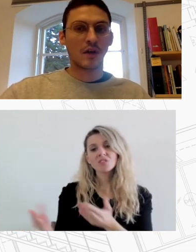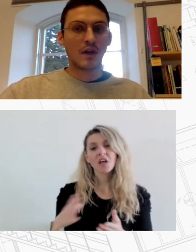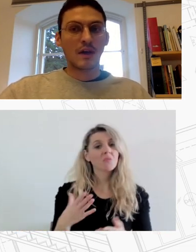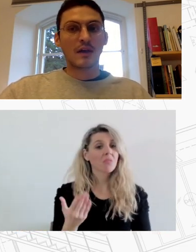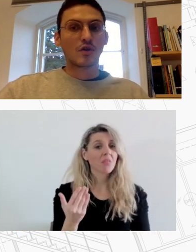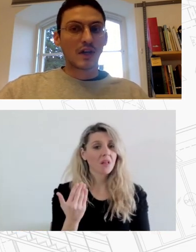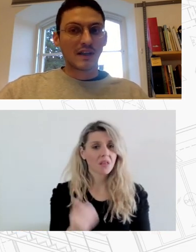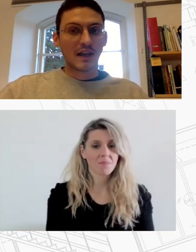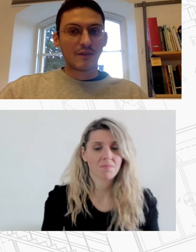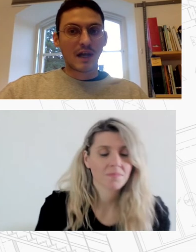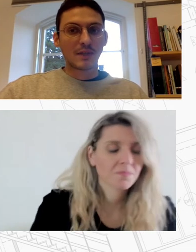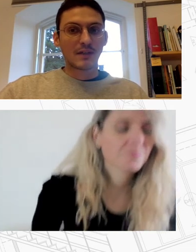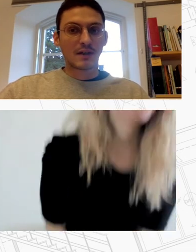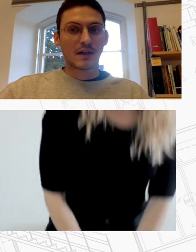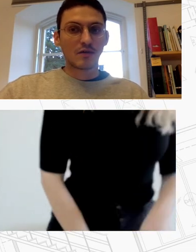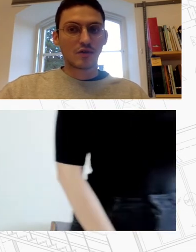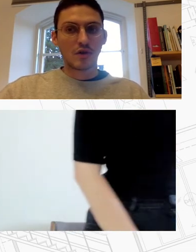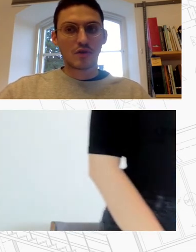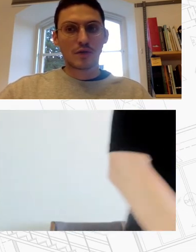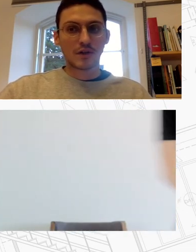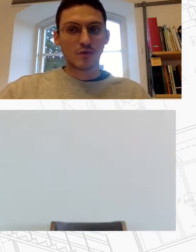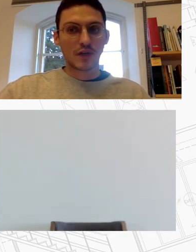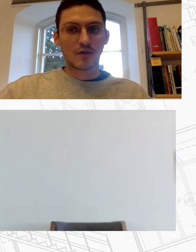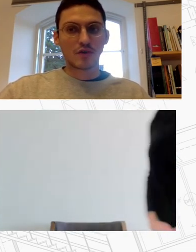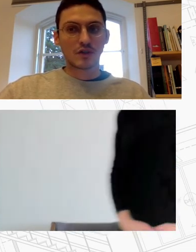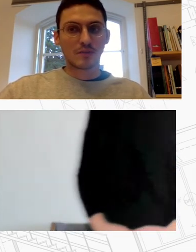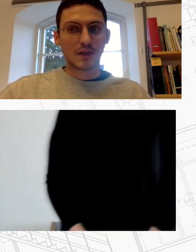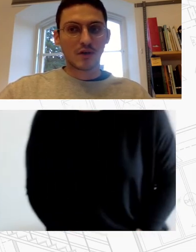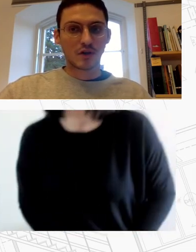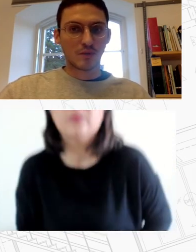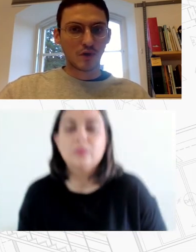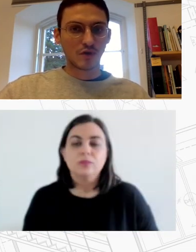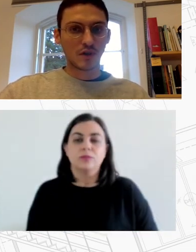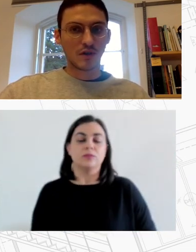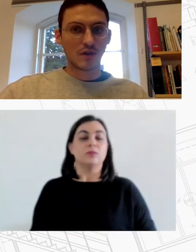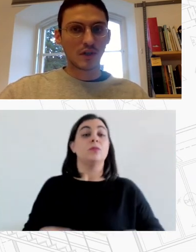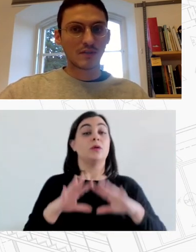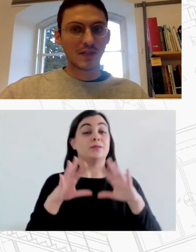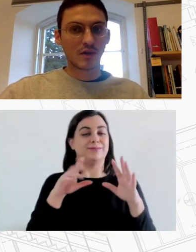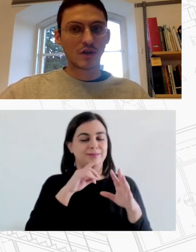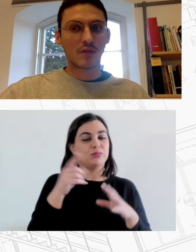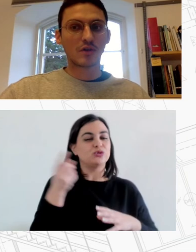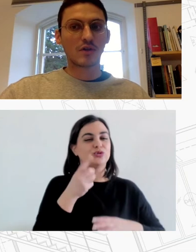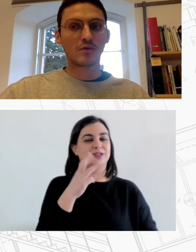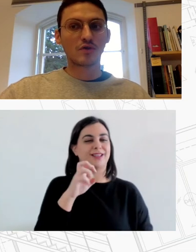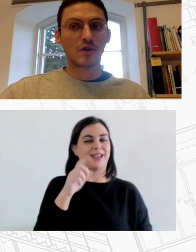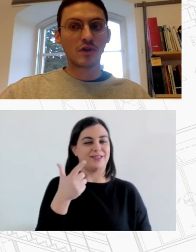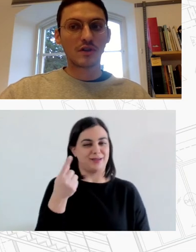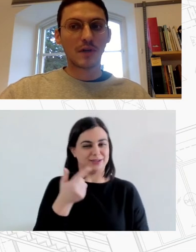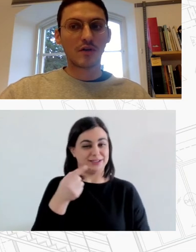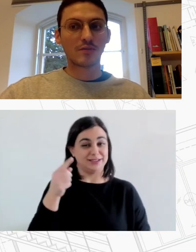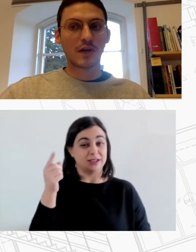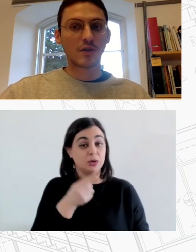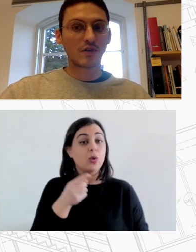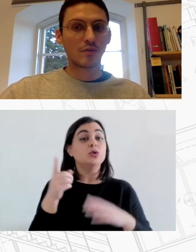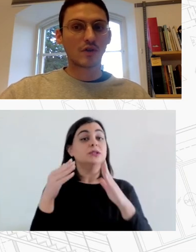Το 37,5% του συνόλου του πληθυσμού κατοικούσε σε σπίτια χωρίς μόνωση ενώ ένα σημαντικός αριθμός ατόμων ζούσε χωρίς